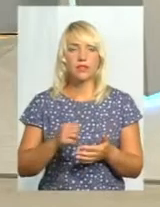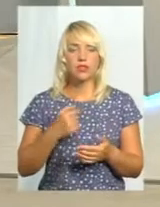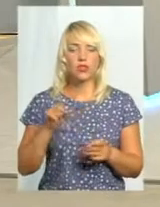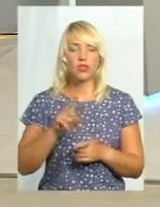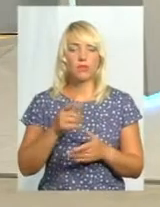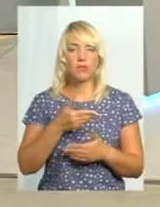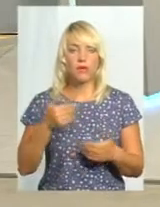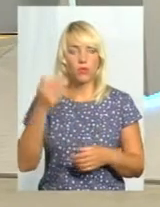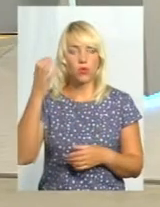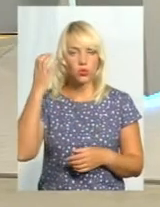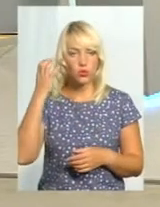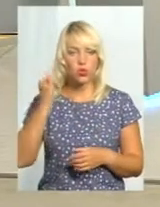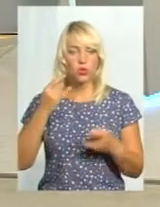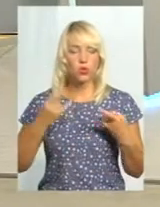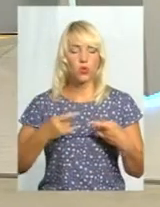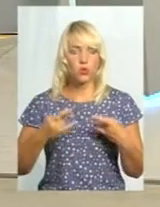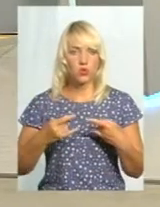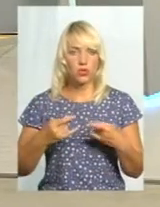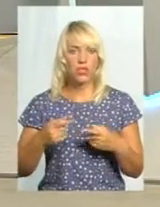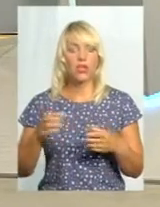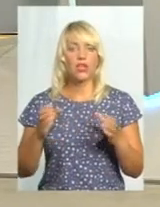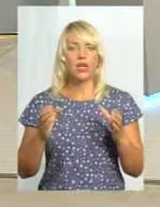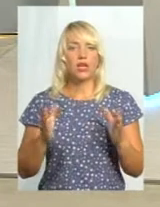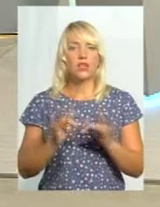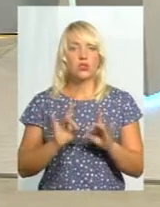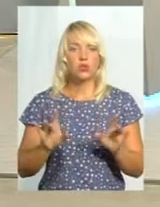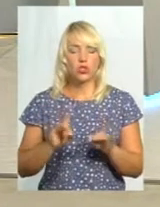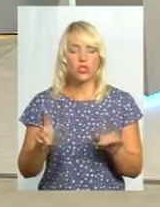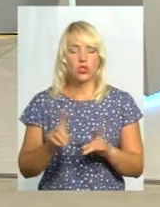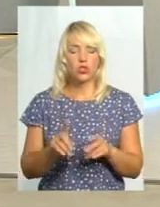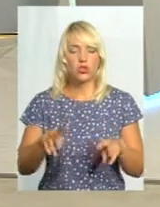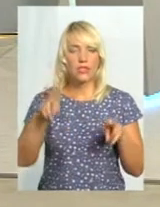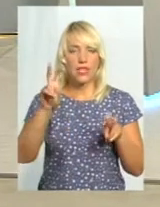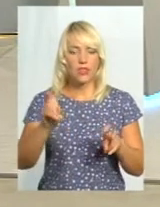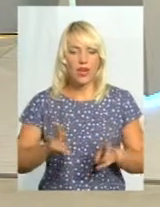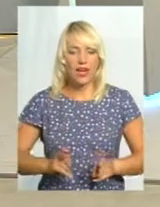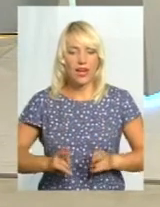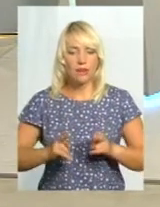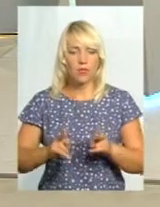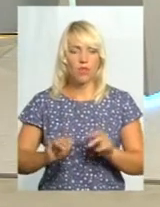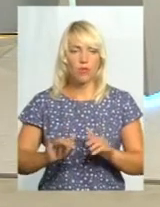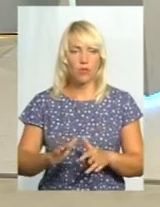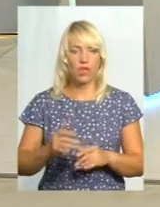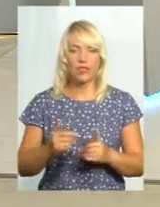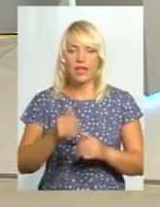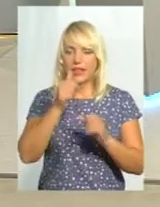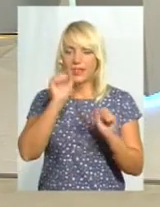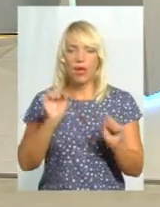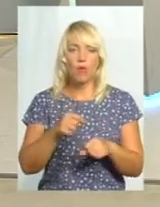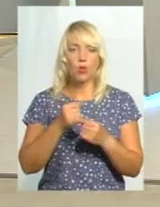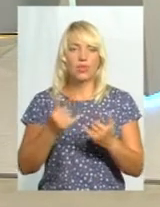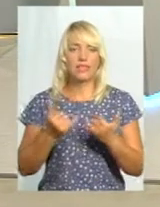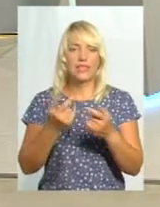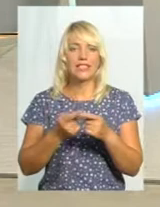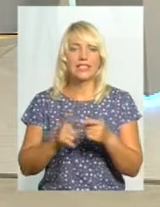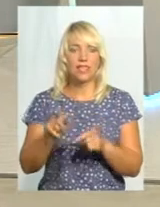про те, що статус і кримінальне впровадження, досі неможливо для цієї людини. Чому? В